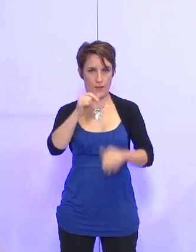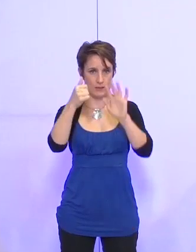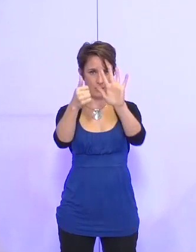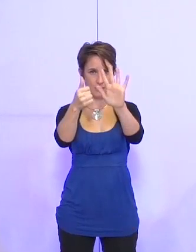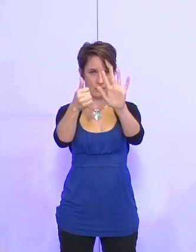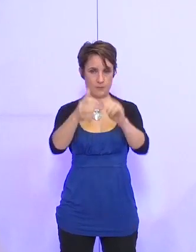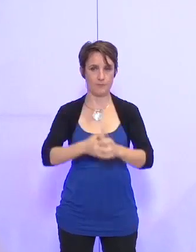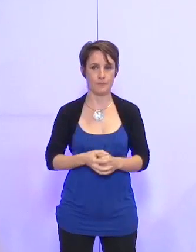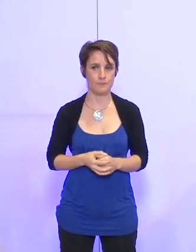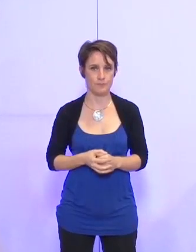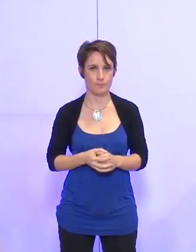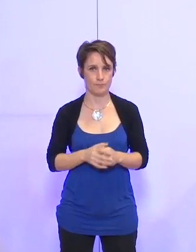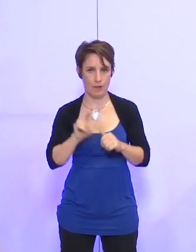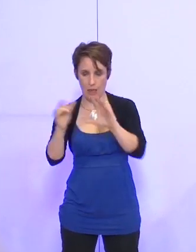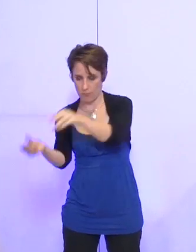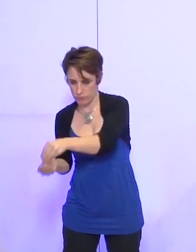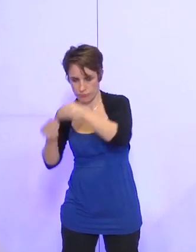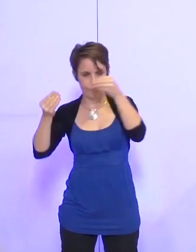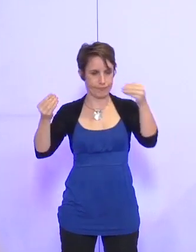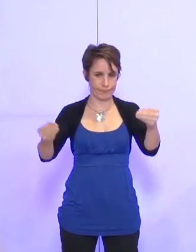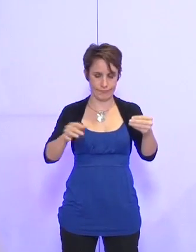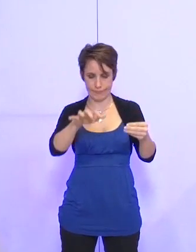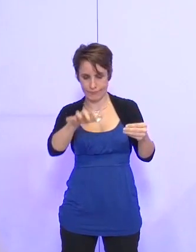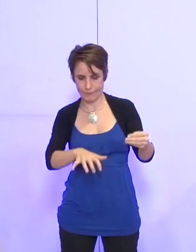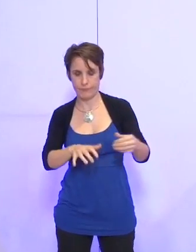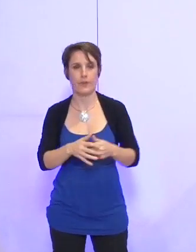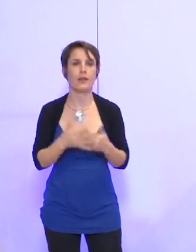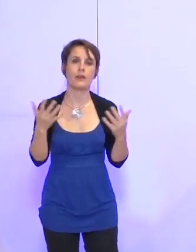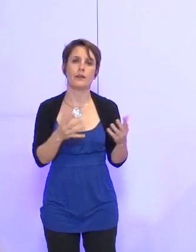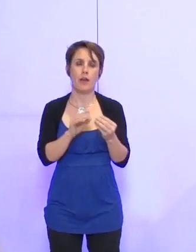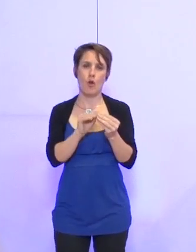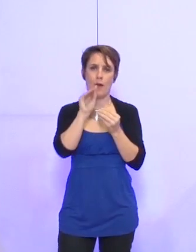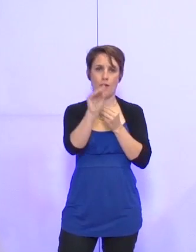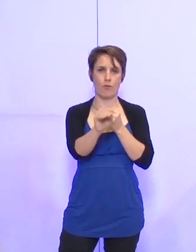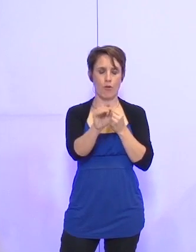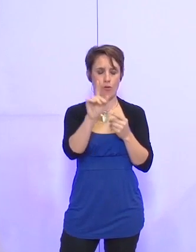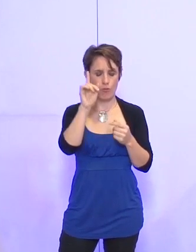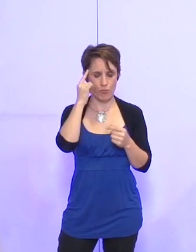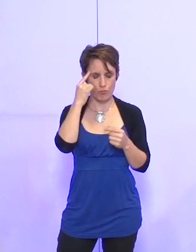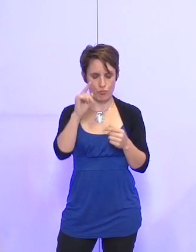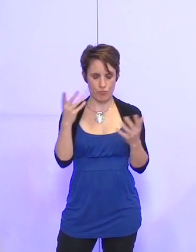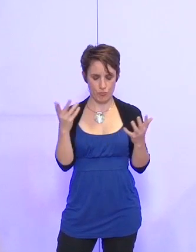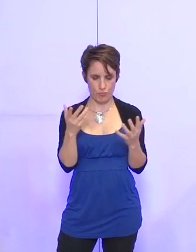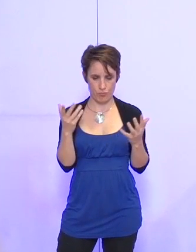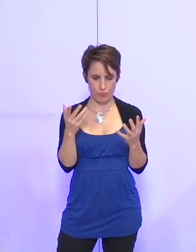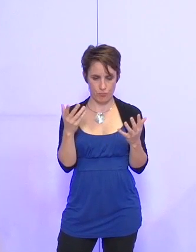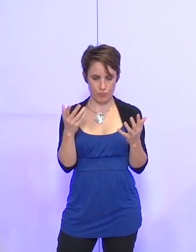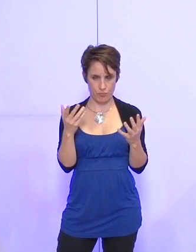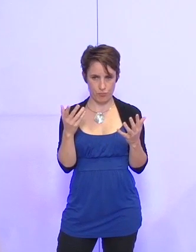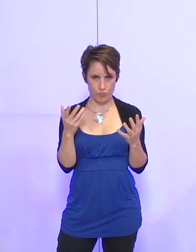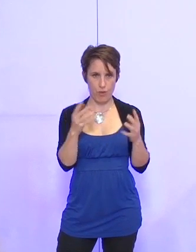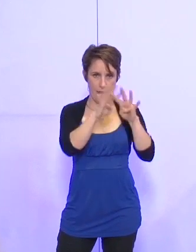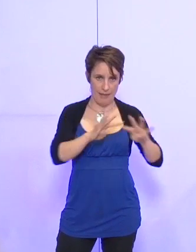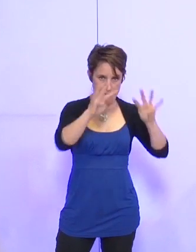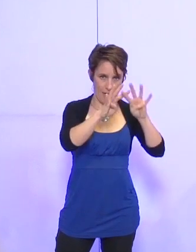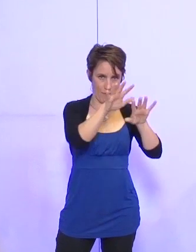Qui se trouve là. C'est un avenant entre la cave de l